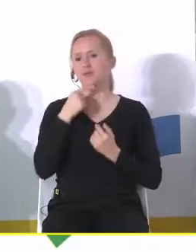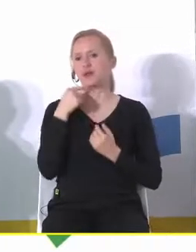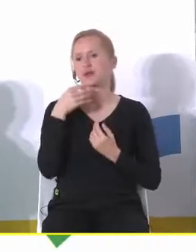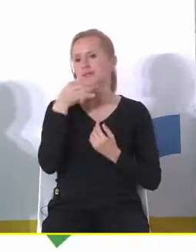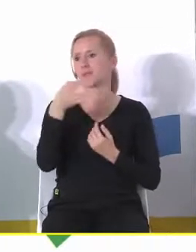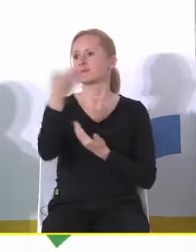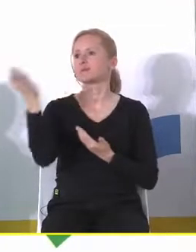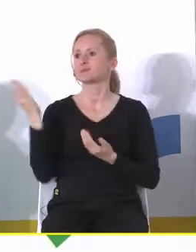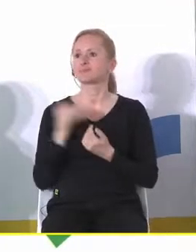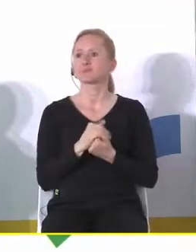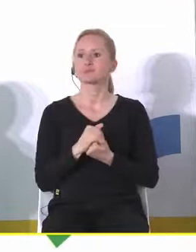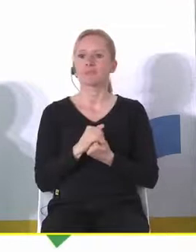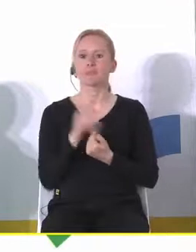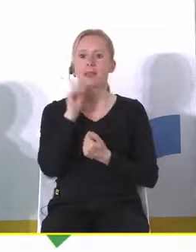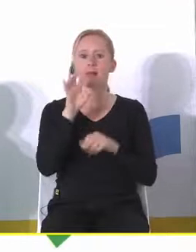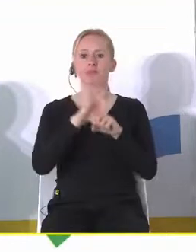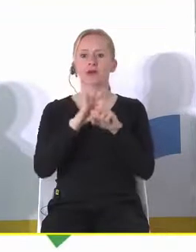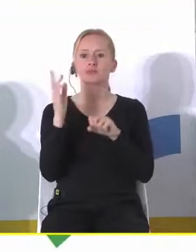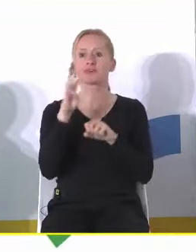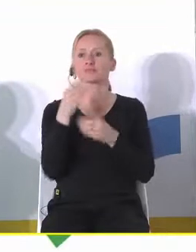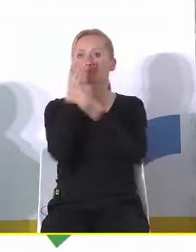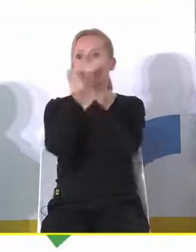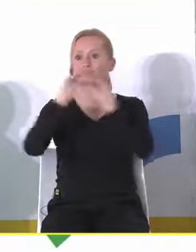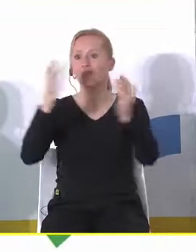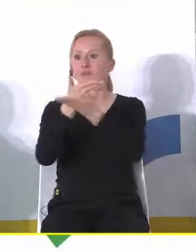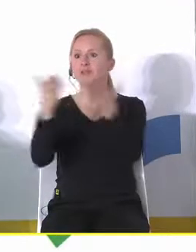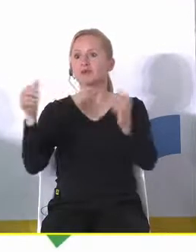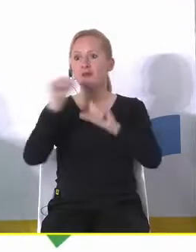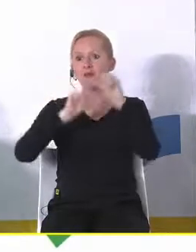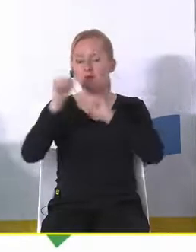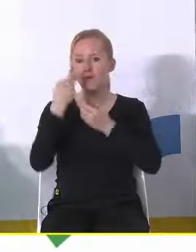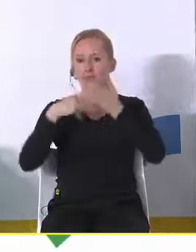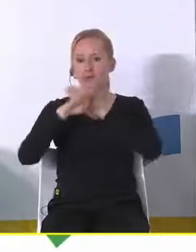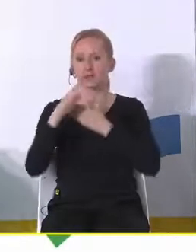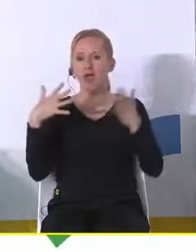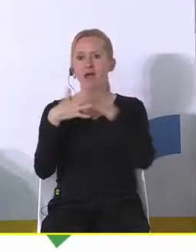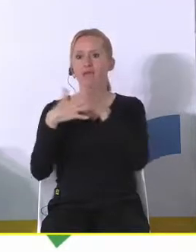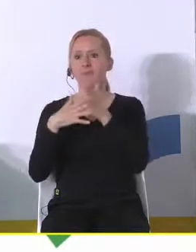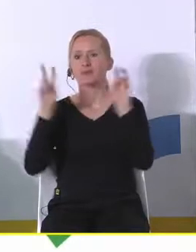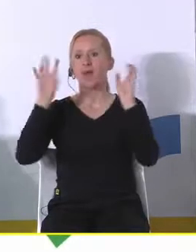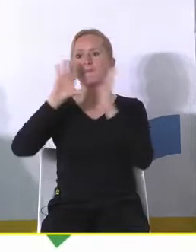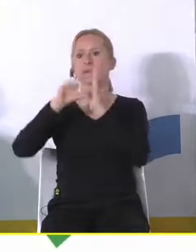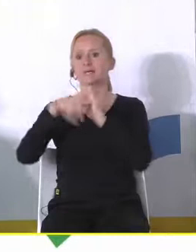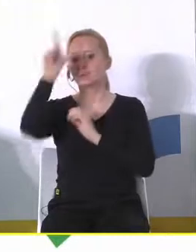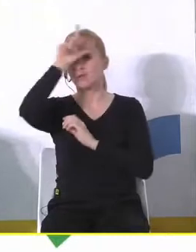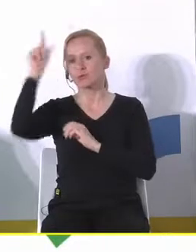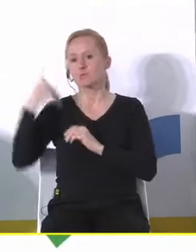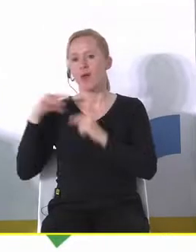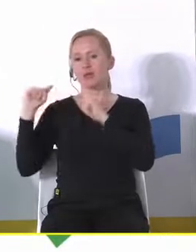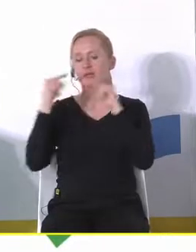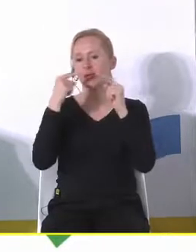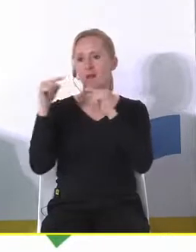Pan Doktor Szwarc Szanowni Państwo w ubiegłym roku prezentując raport Miasto Ludzi też mieliśmy taką